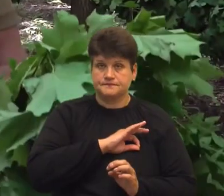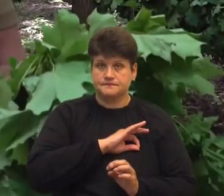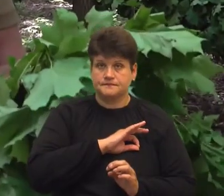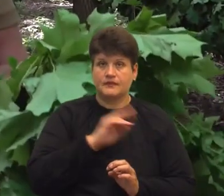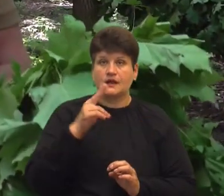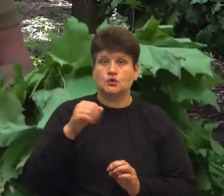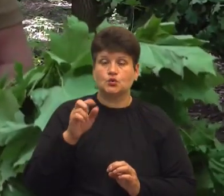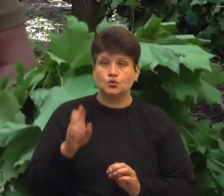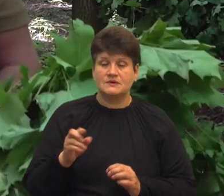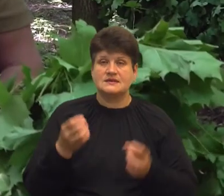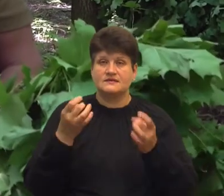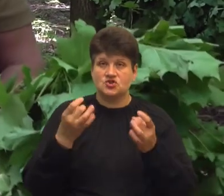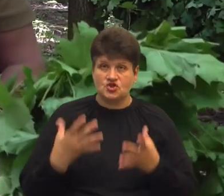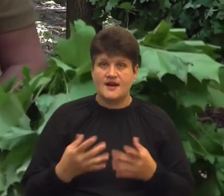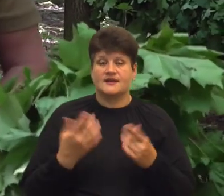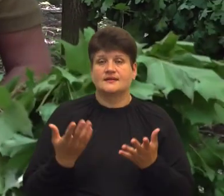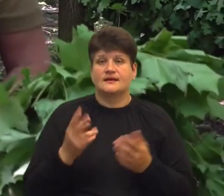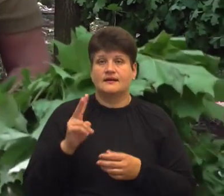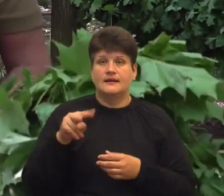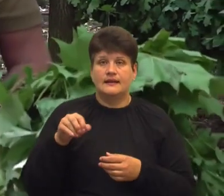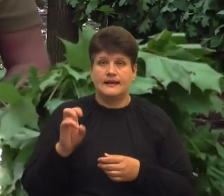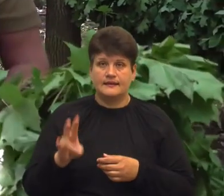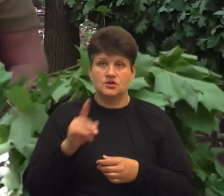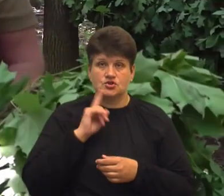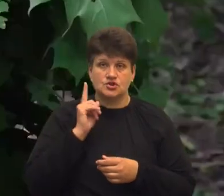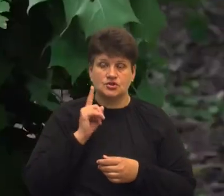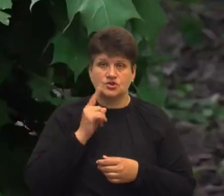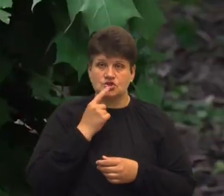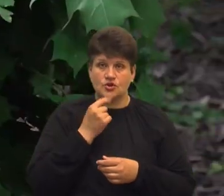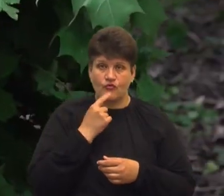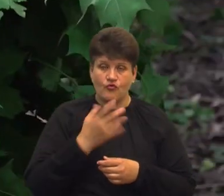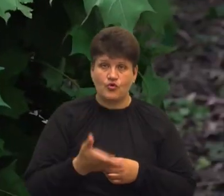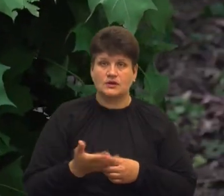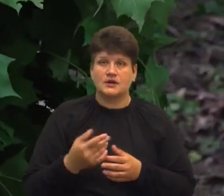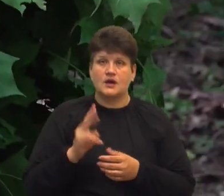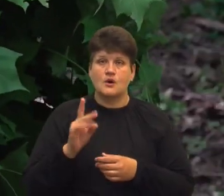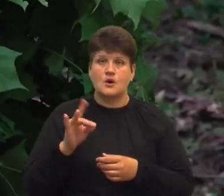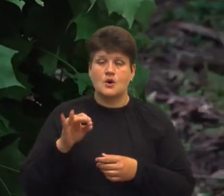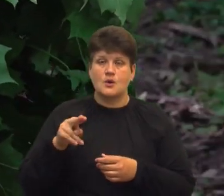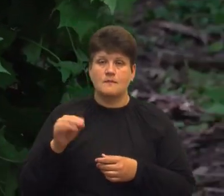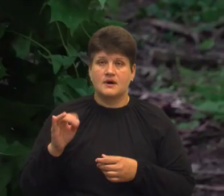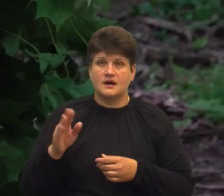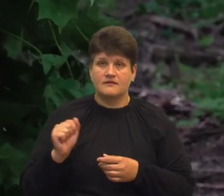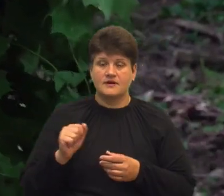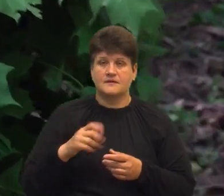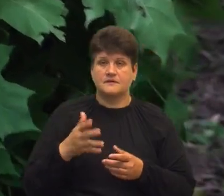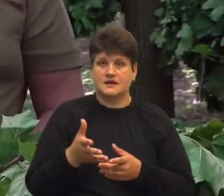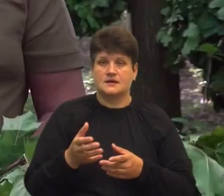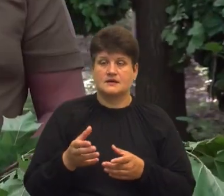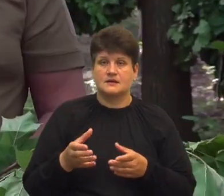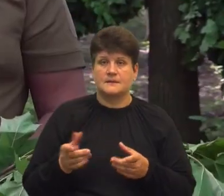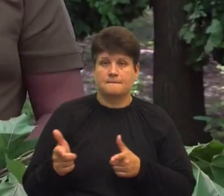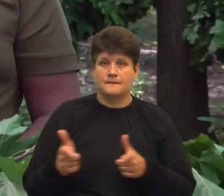звичайно, клана, червоного і плюс кропива Віники заготовляємо з молодих дерев,